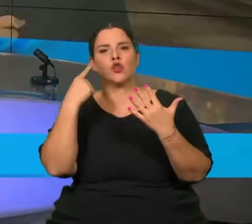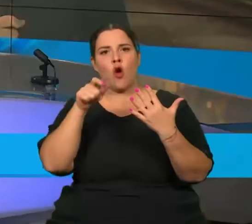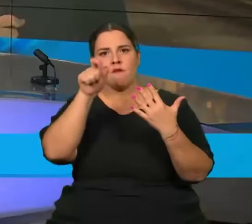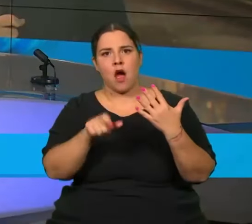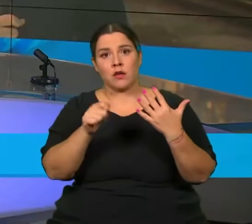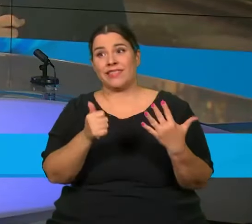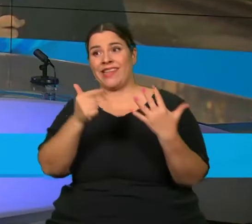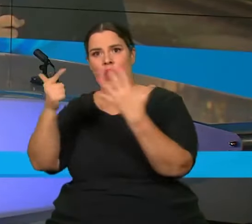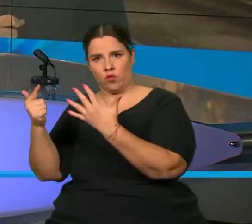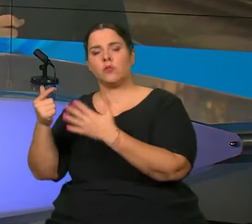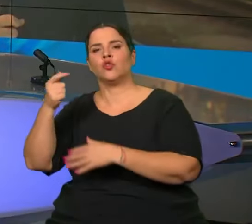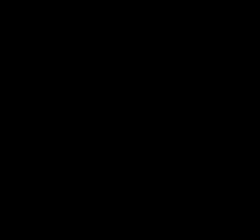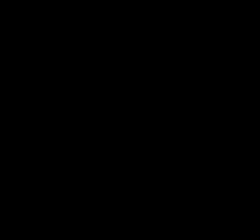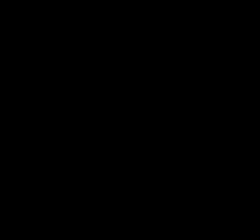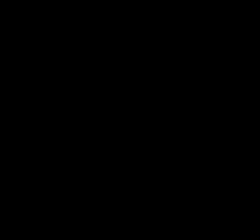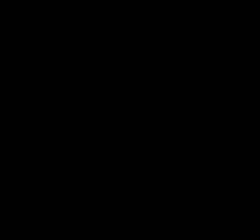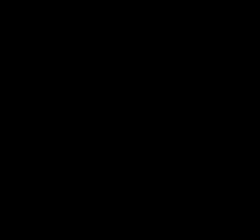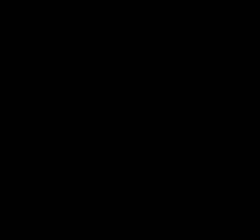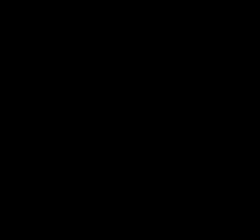Vyzvětluje Martin Svaton, děkuju ti.